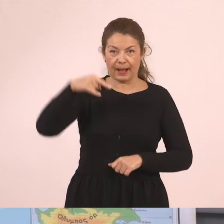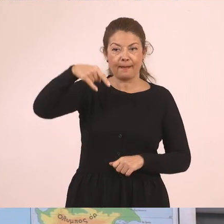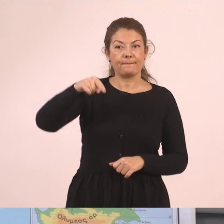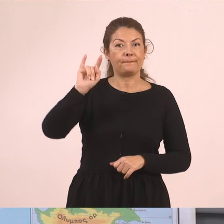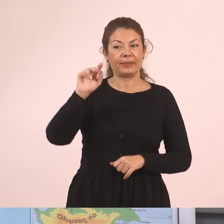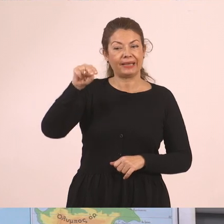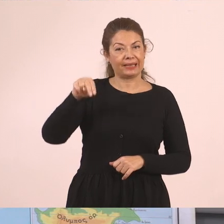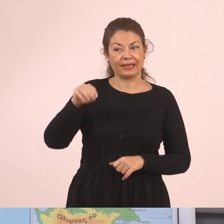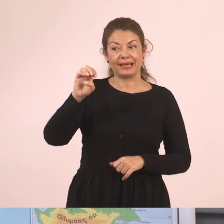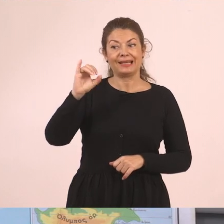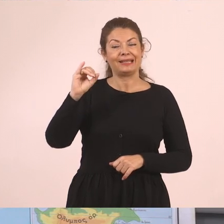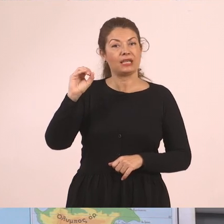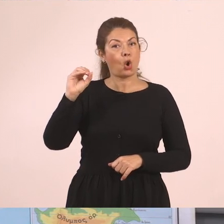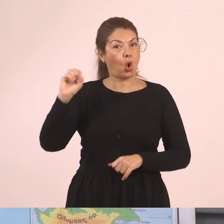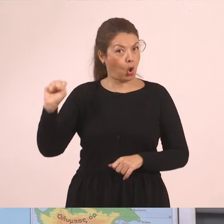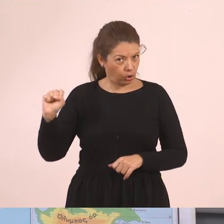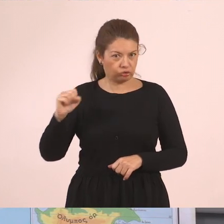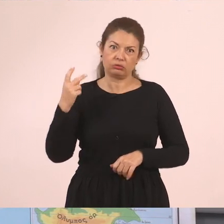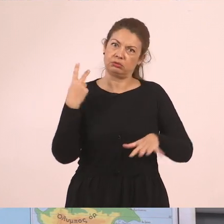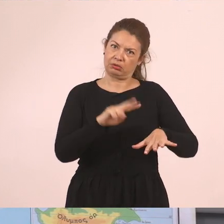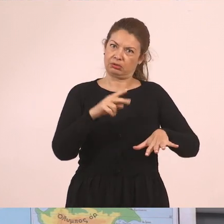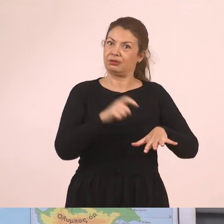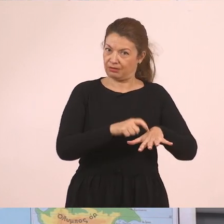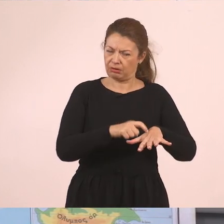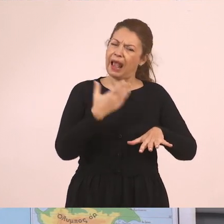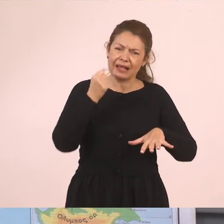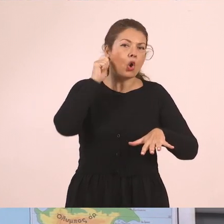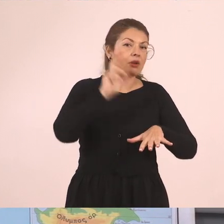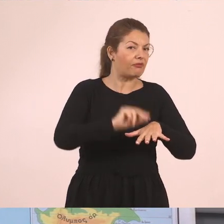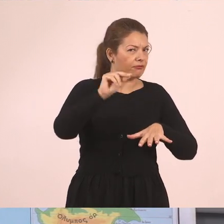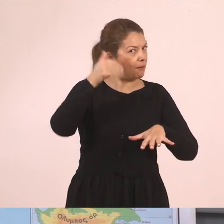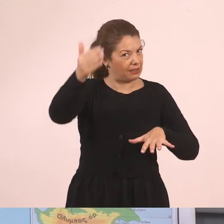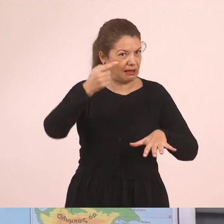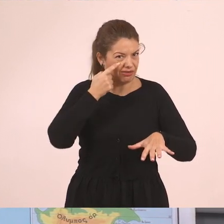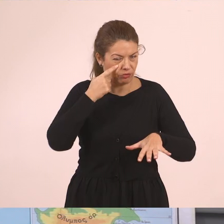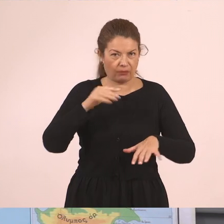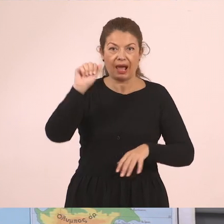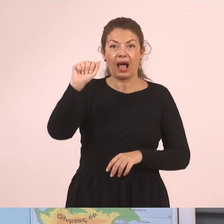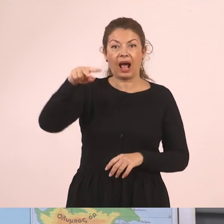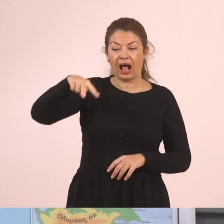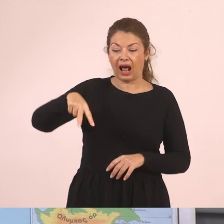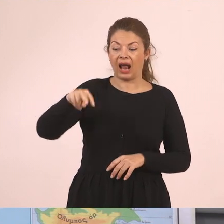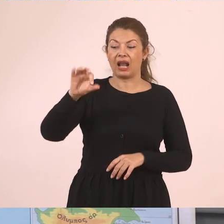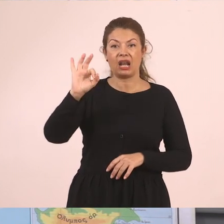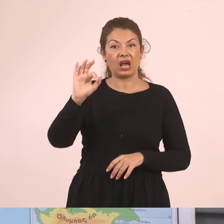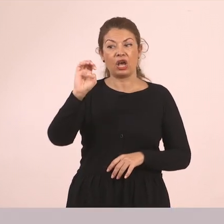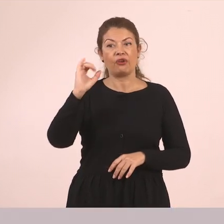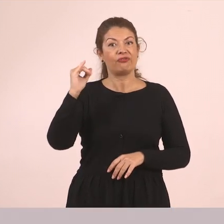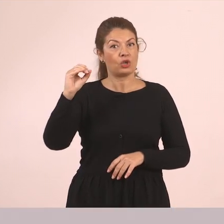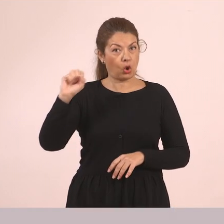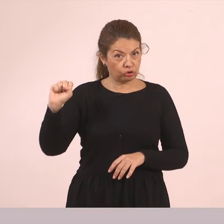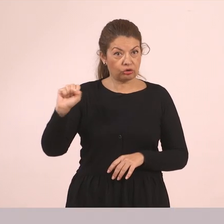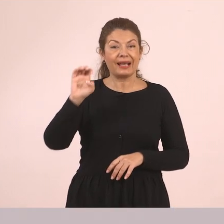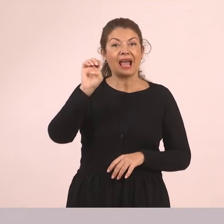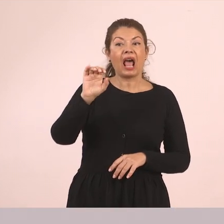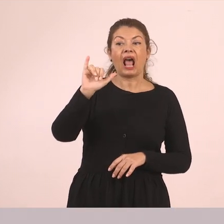Πινιό, τον Πινιό της Πελοποννήσου, προσέξτε γιατί θα τον συναντήσουμε και αλλού. Έχουμε τον Αλφιό, έχουμε όμως και τον